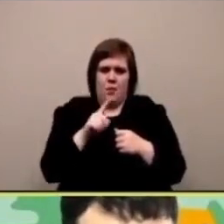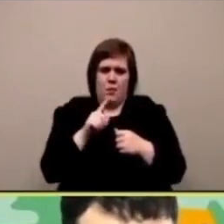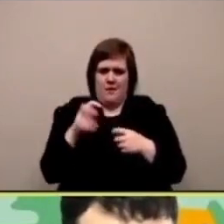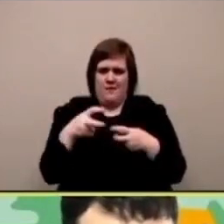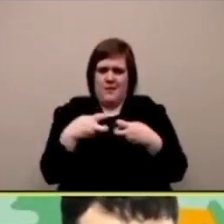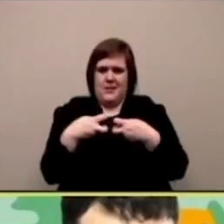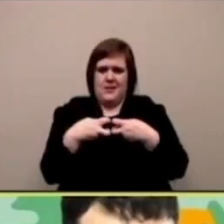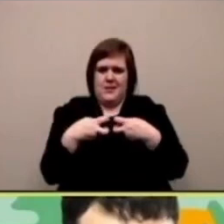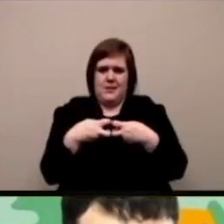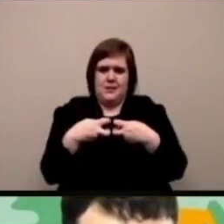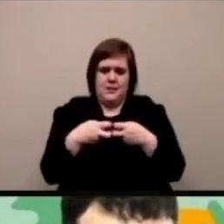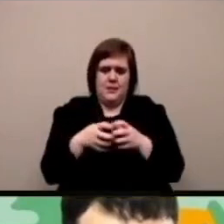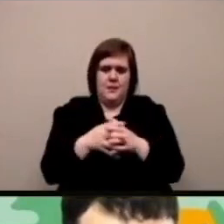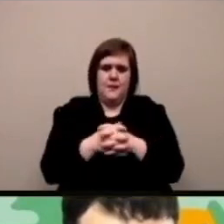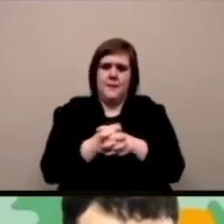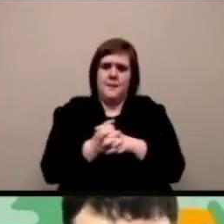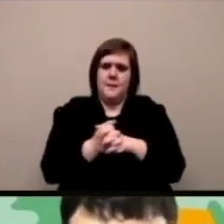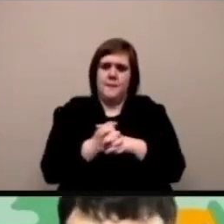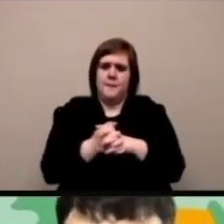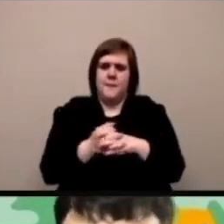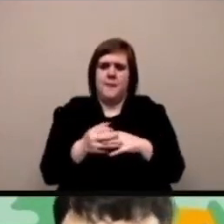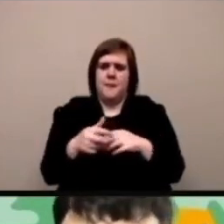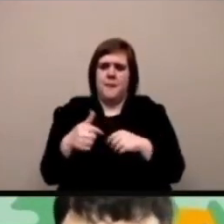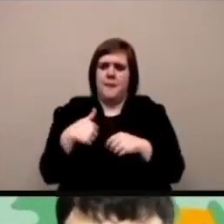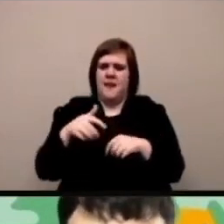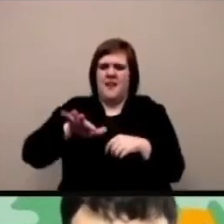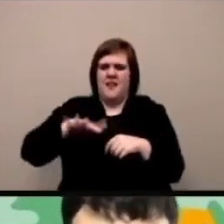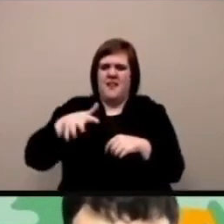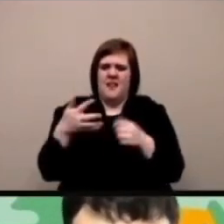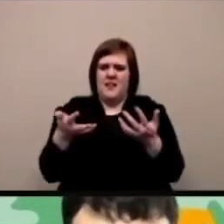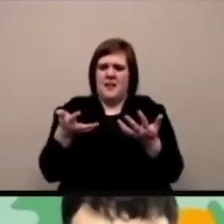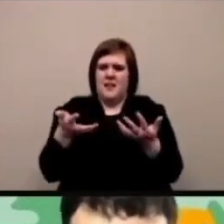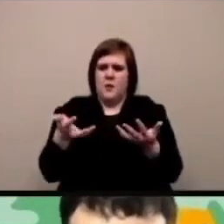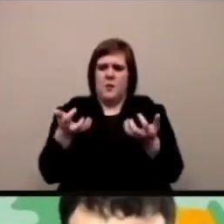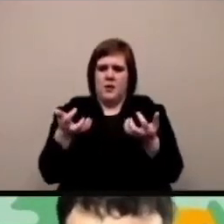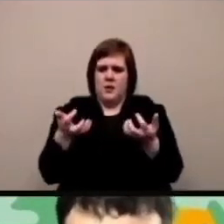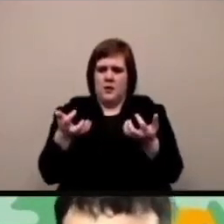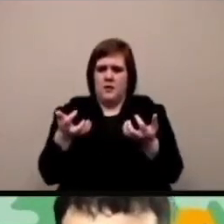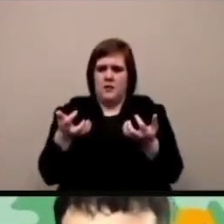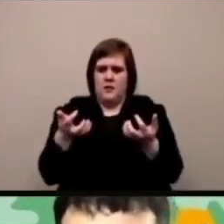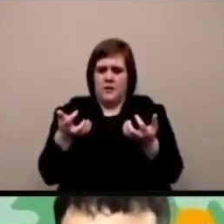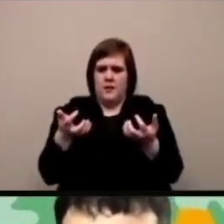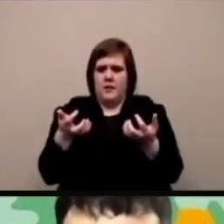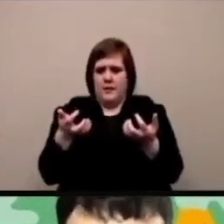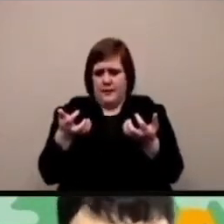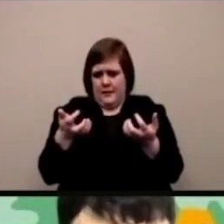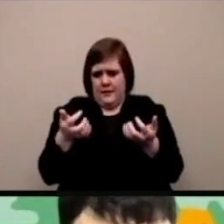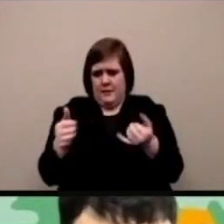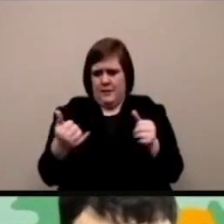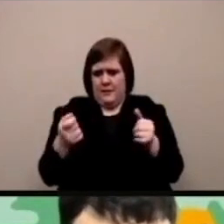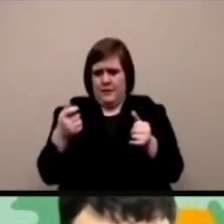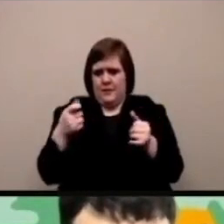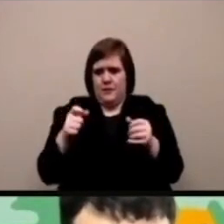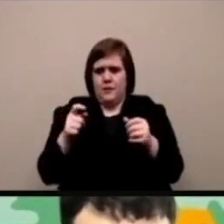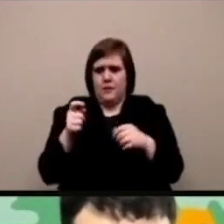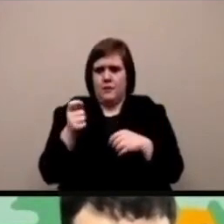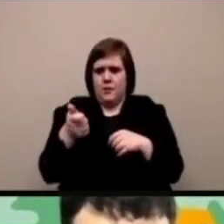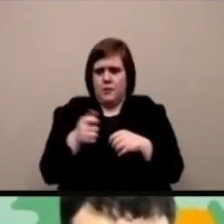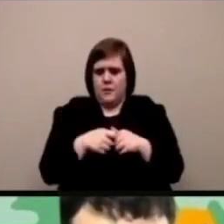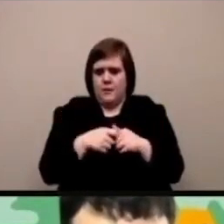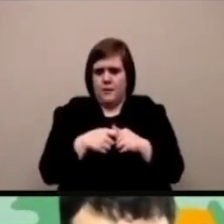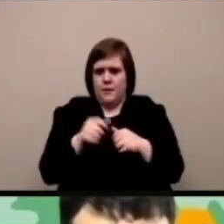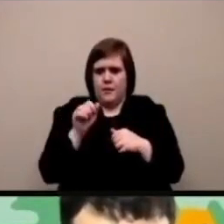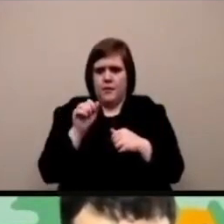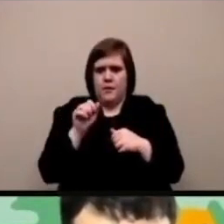il limite no la frontiera che sta calcolando è come se fosse una forma di delineare di dargli un un limite